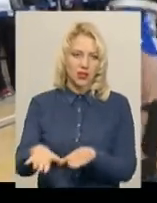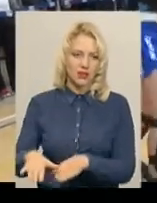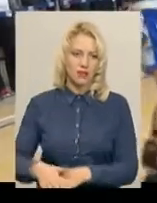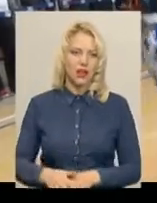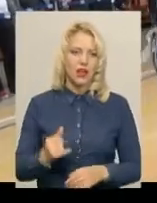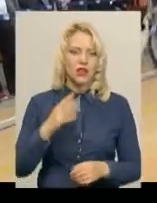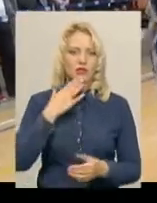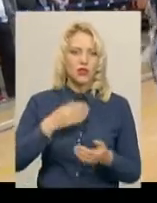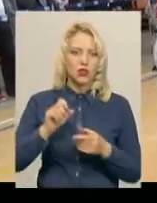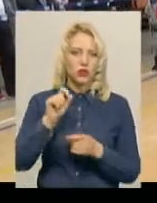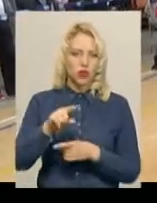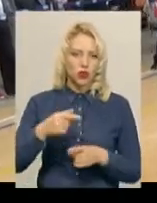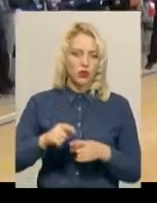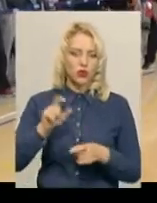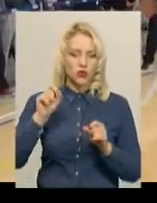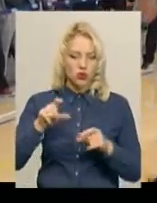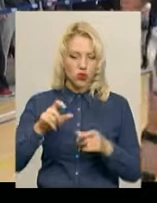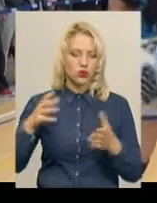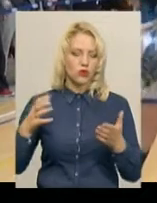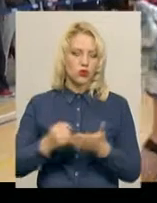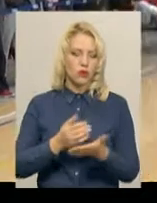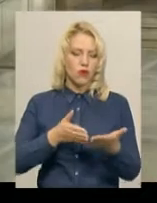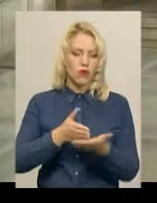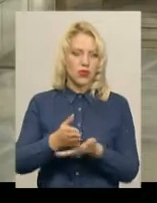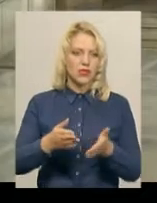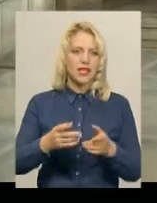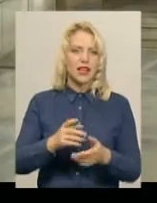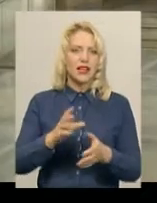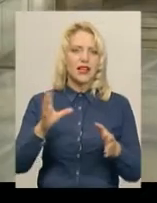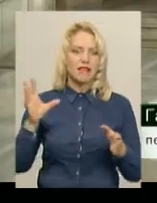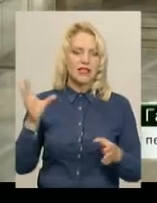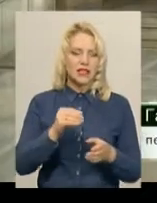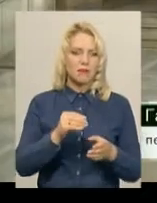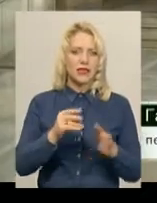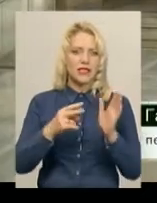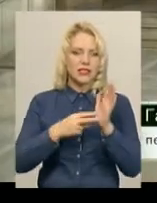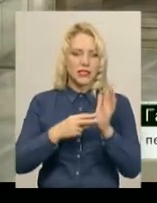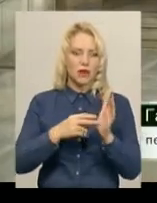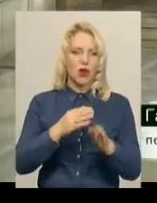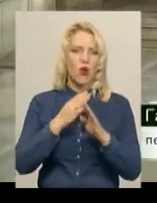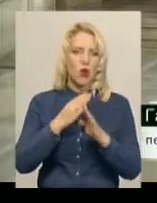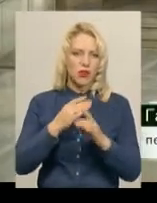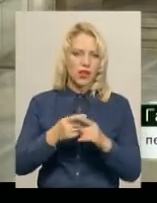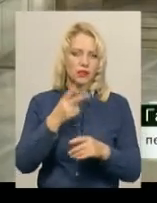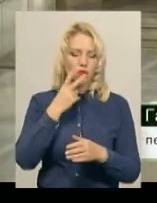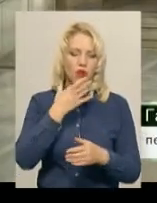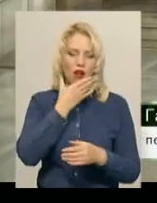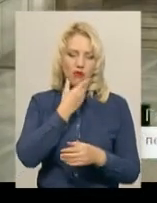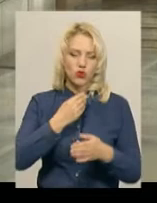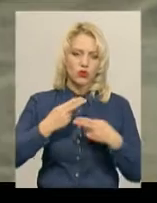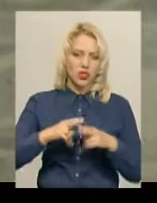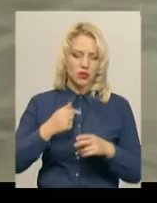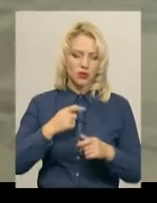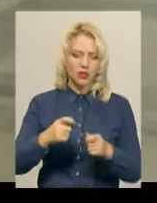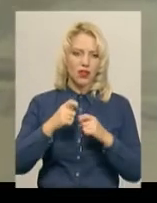Та своє золото Гаррій Осідлевич добив у розділі «Семі контакт». «В «Семі контакті» показав непогану техніку, і мене нагородили